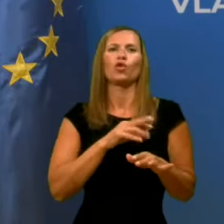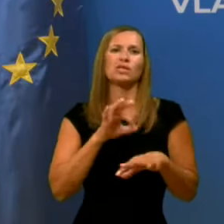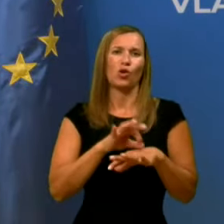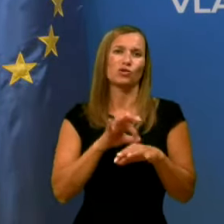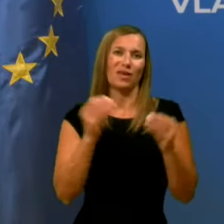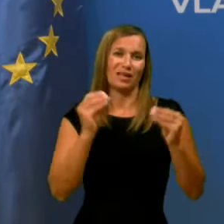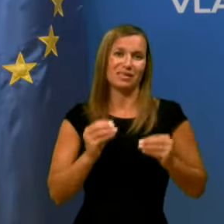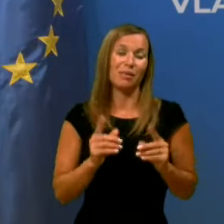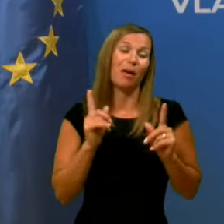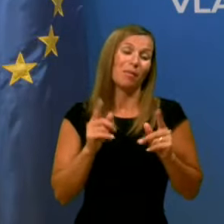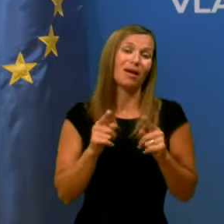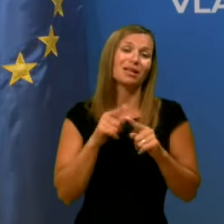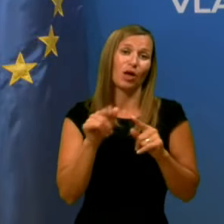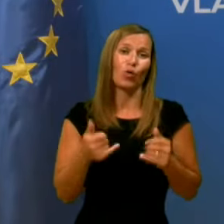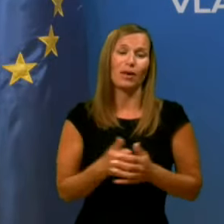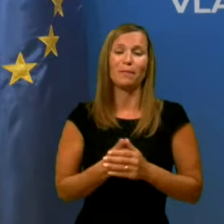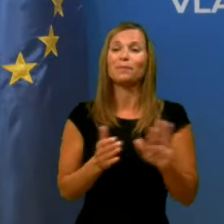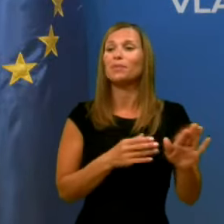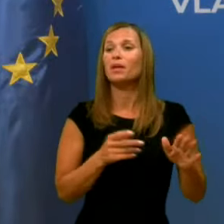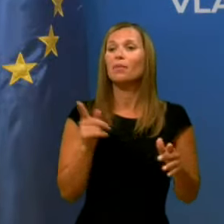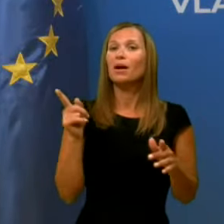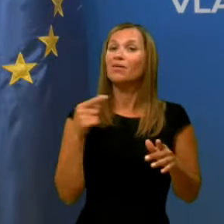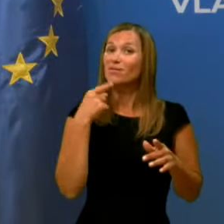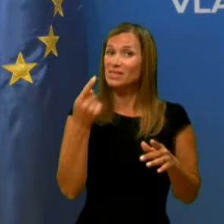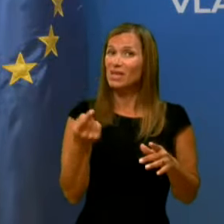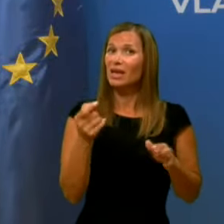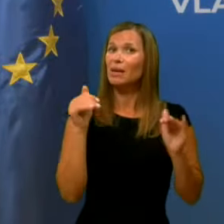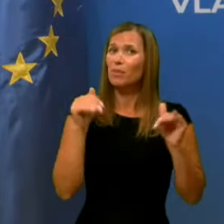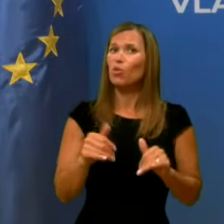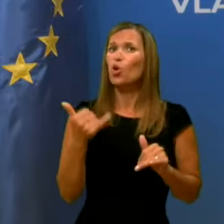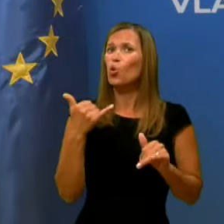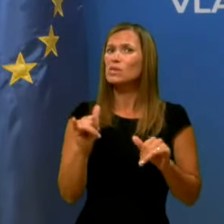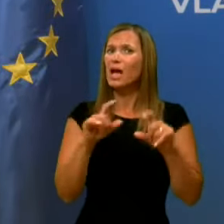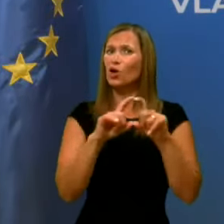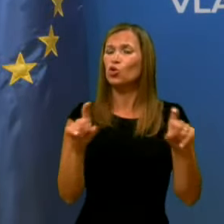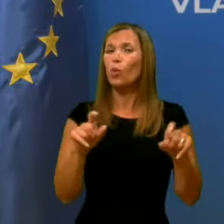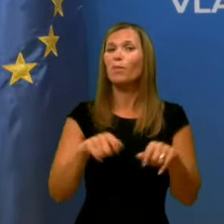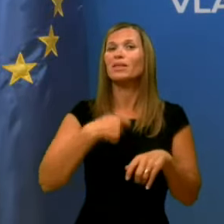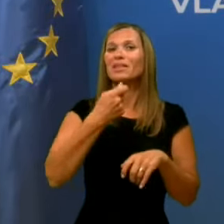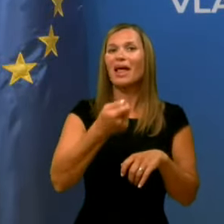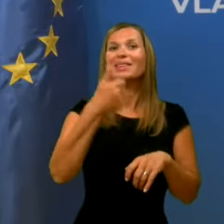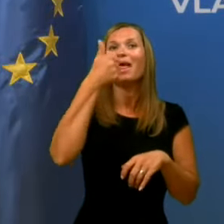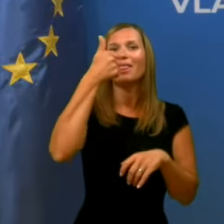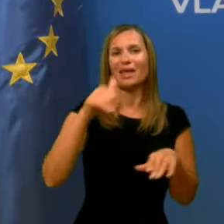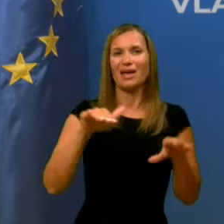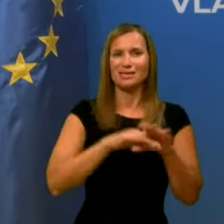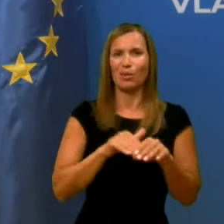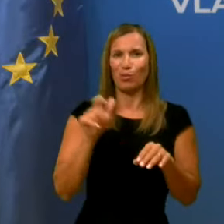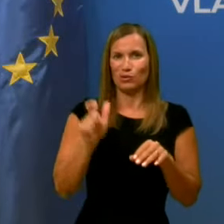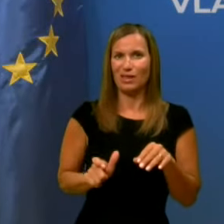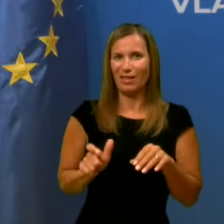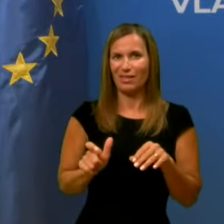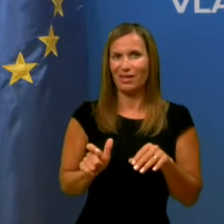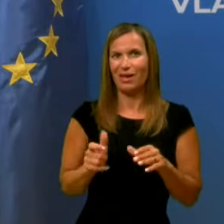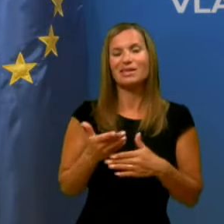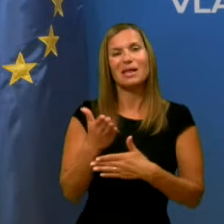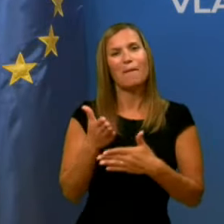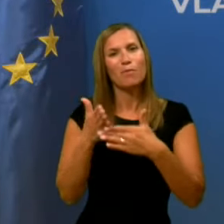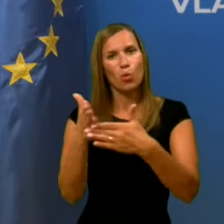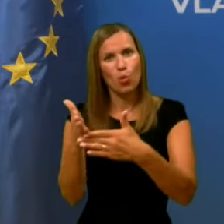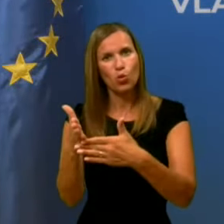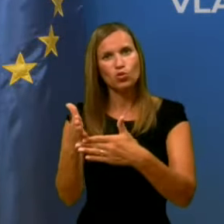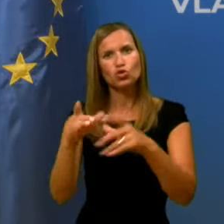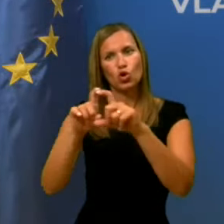ampak tako pač je. Pa samo še to, kaj ste rekli, da bi v bistvu moral dati vsak dom enega zaposlenega za pomoč